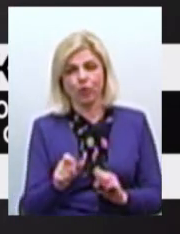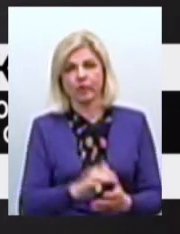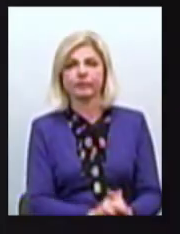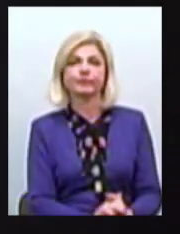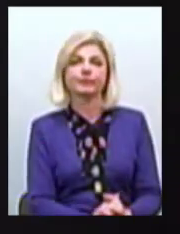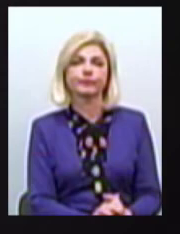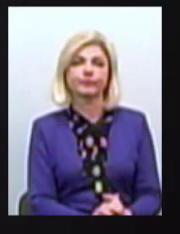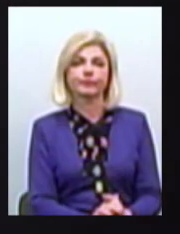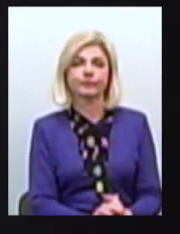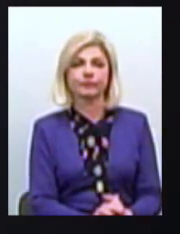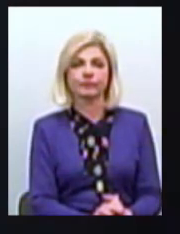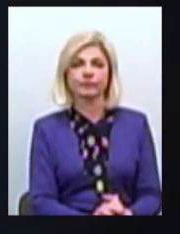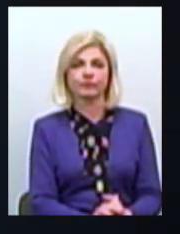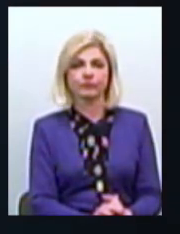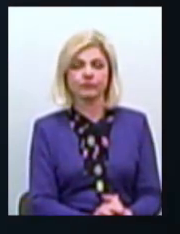ради